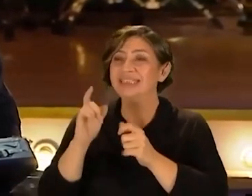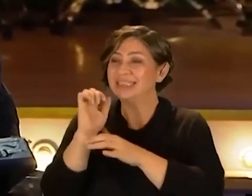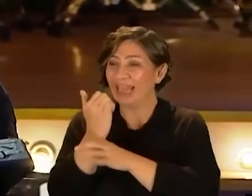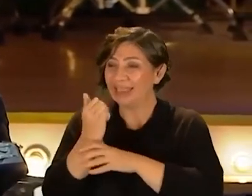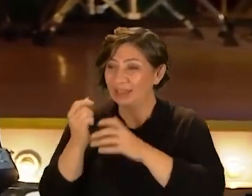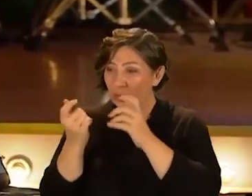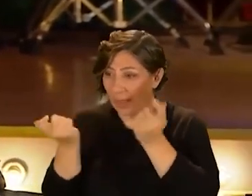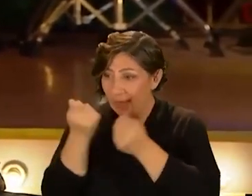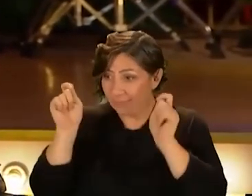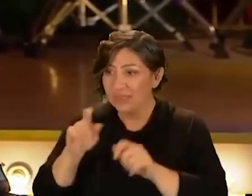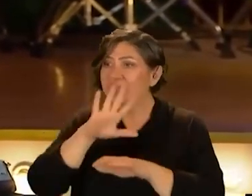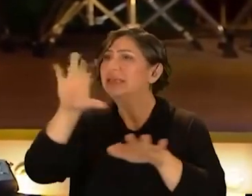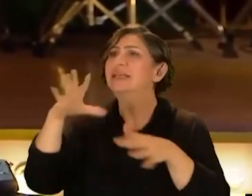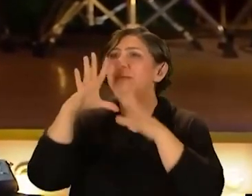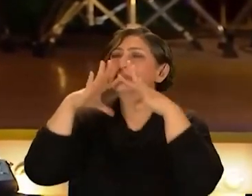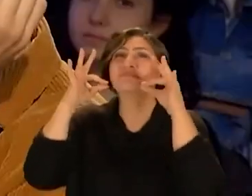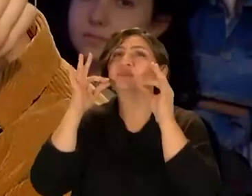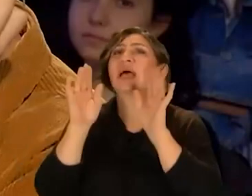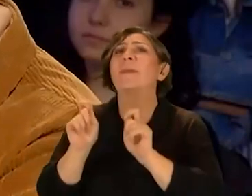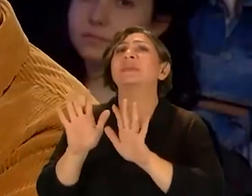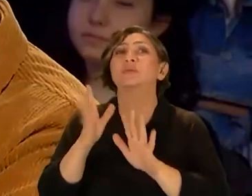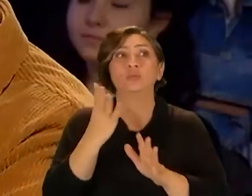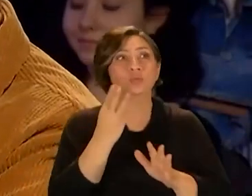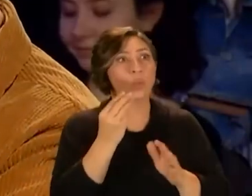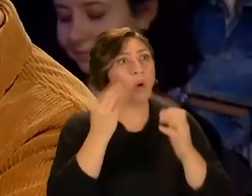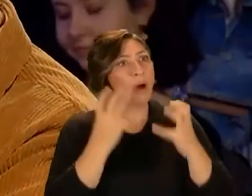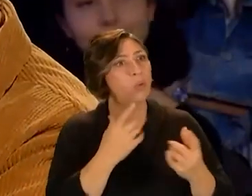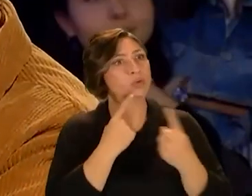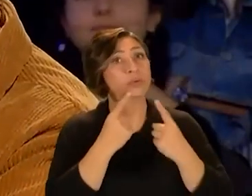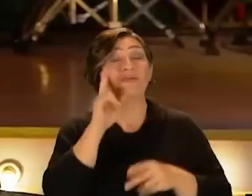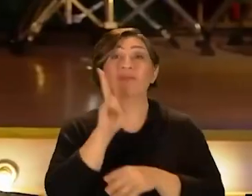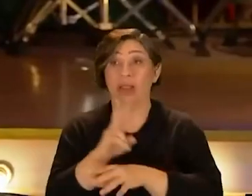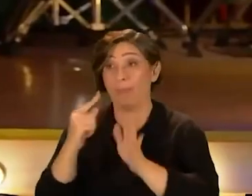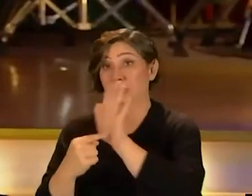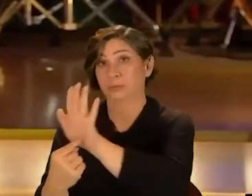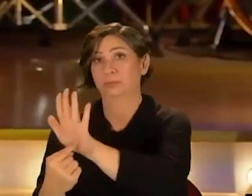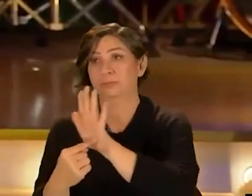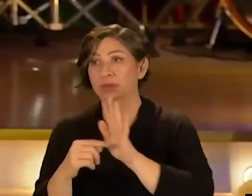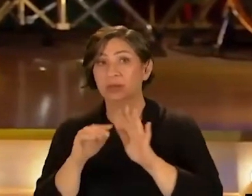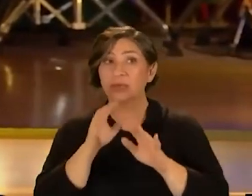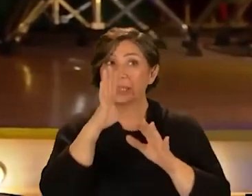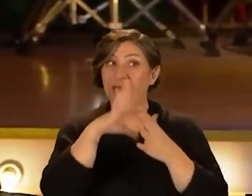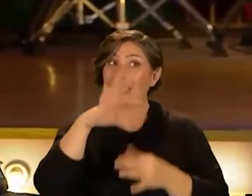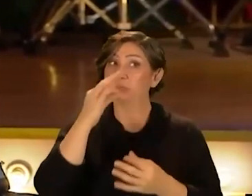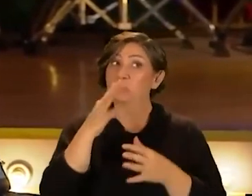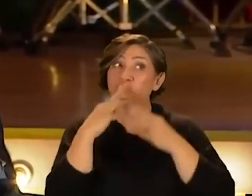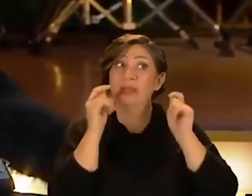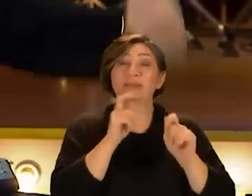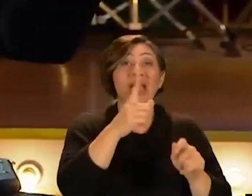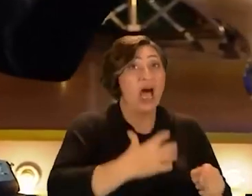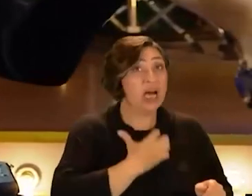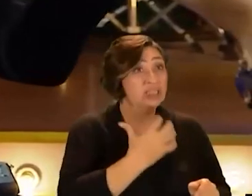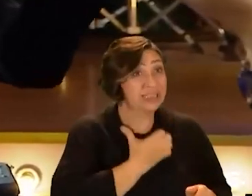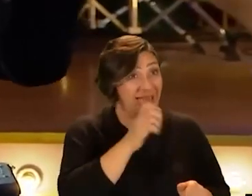ürettiğinizde kimseyi mutlu edemezsiniz Çok iddialı konuşmuşum Vallahi bak gösterebilirim Kimseyi mutlu edemezsiniz Evet